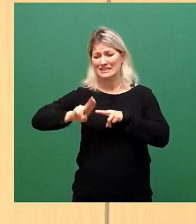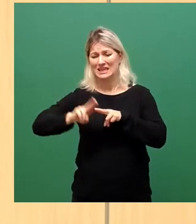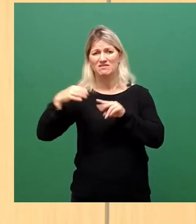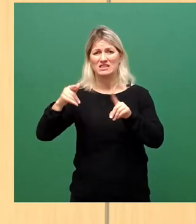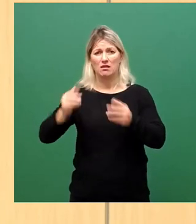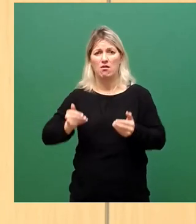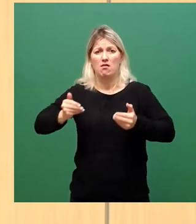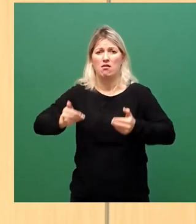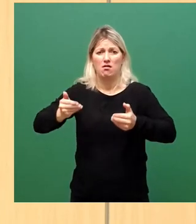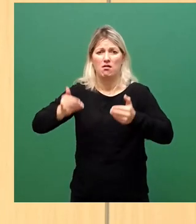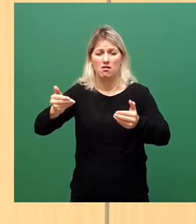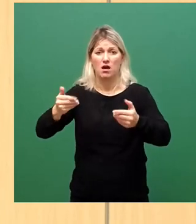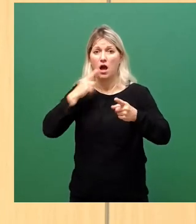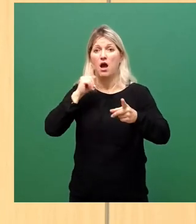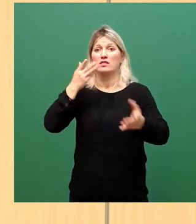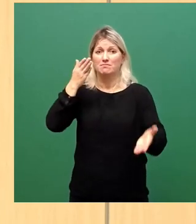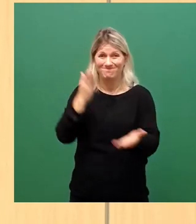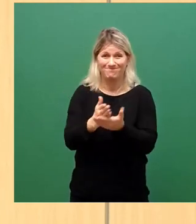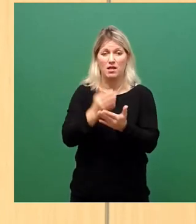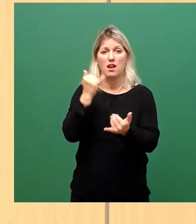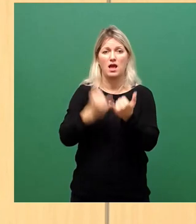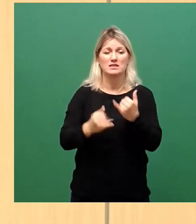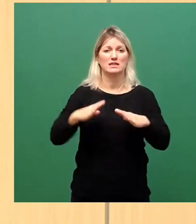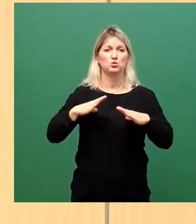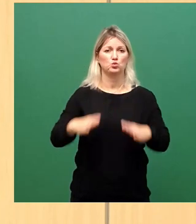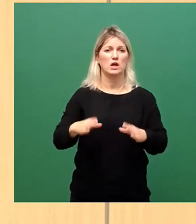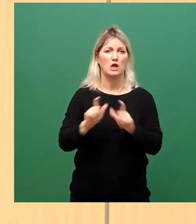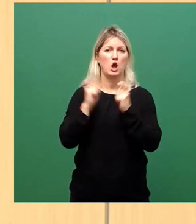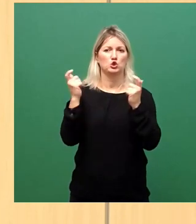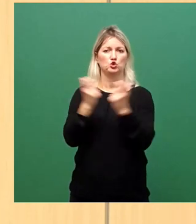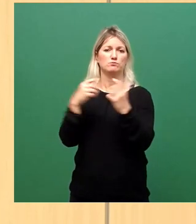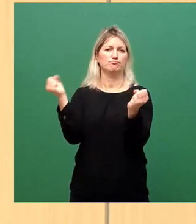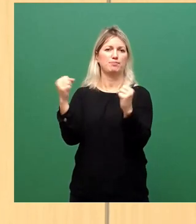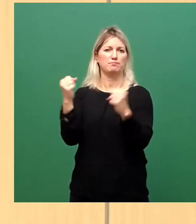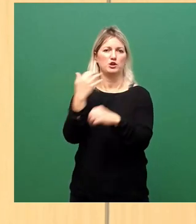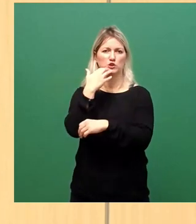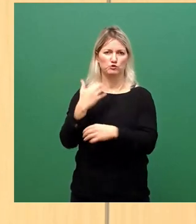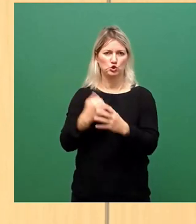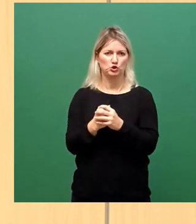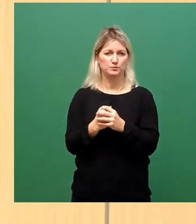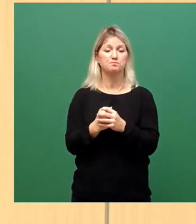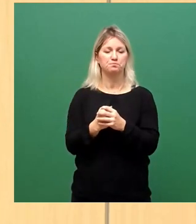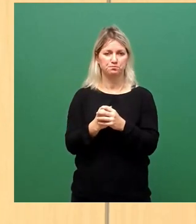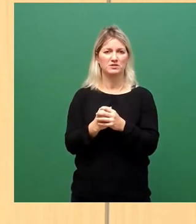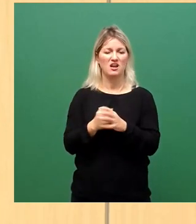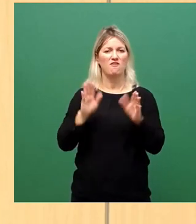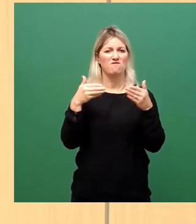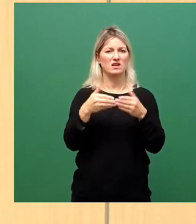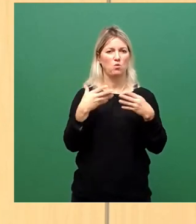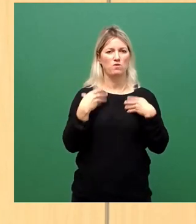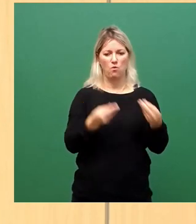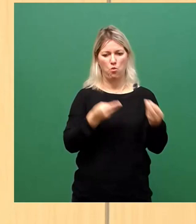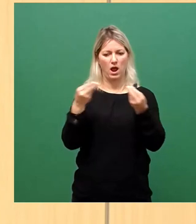Final sollte es dann beim letzten Gesundheitsausschuss beschlossen werden. Nachdem die einreichende Fraktion und auch der Gesundheitsausschuss über